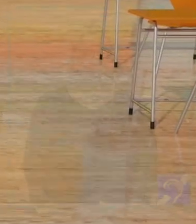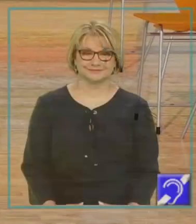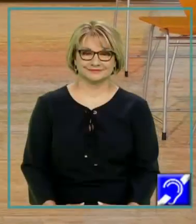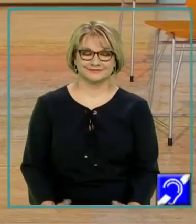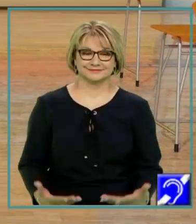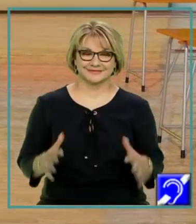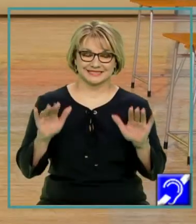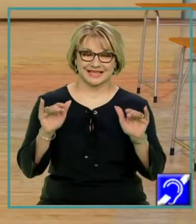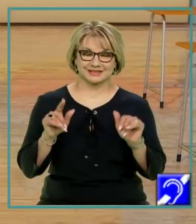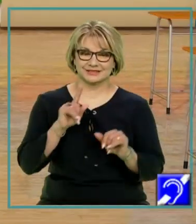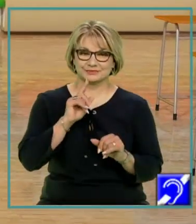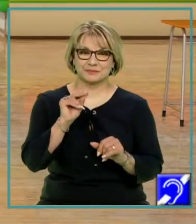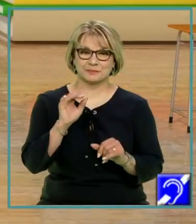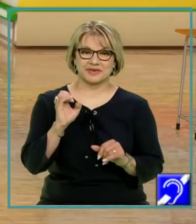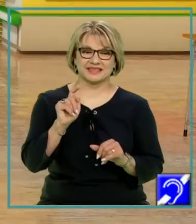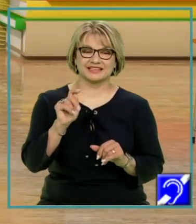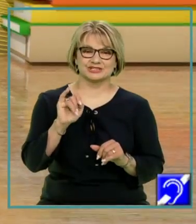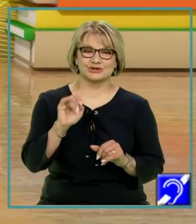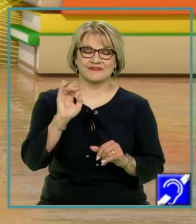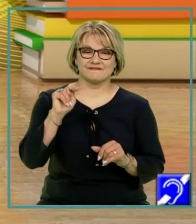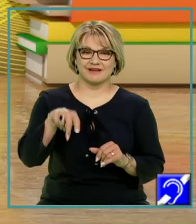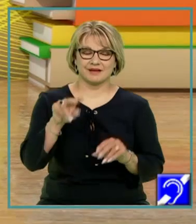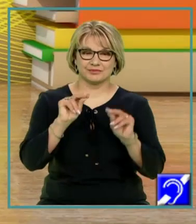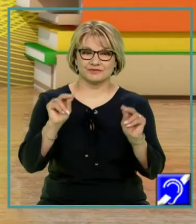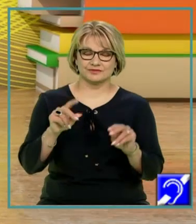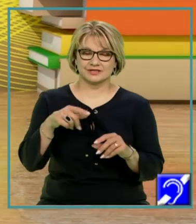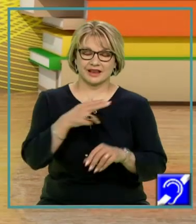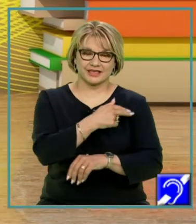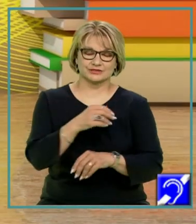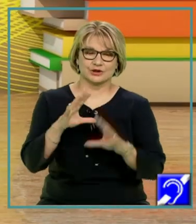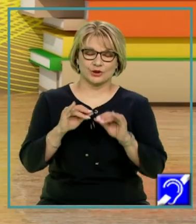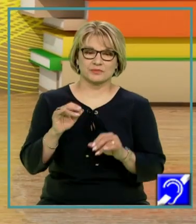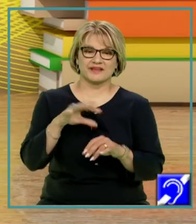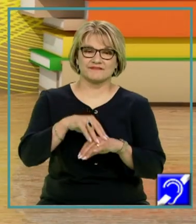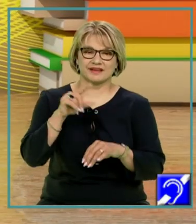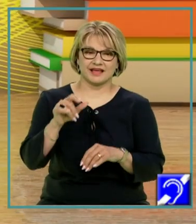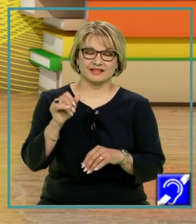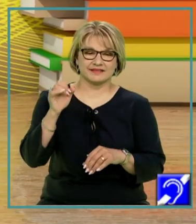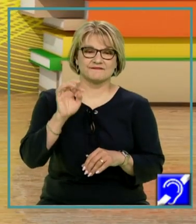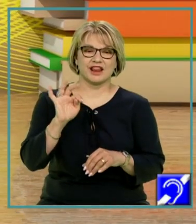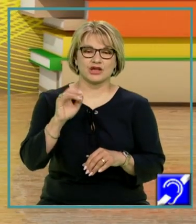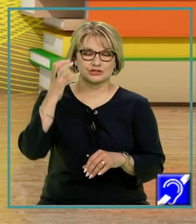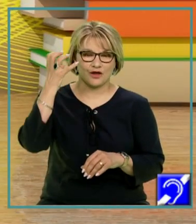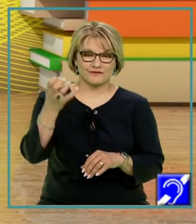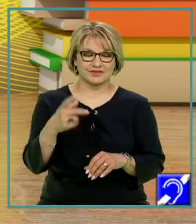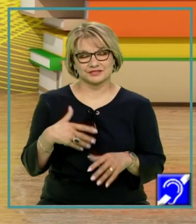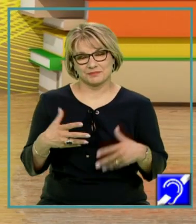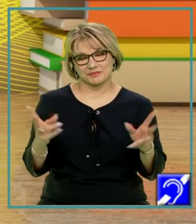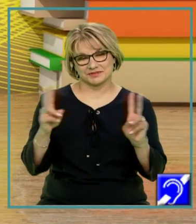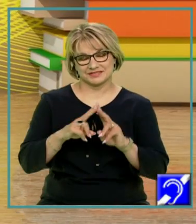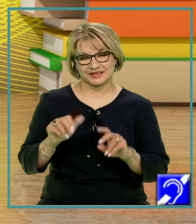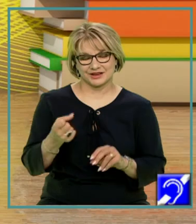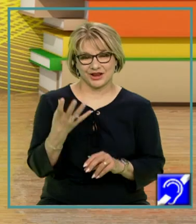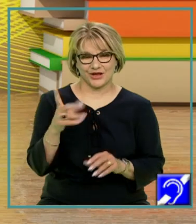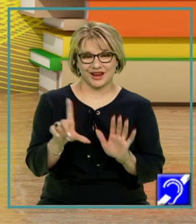Salutari! Numele meu este Petrișor Ivan, sunt profesor la Liceul Româno-Finlandesc din București la Centrul de Excelență în Filozofie și mă bucur să vă regăsesc la o nouă